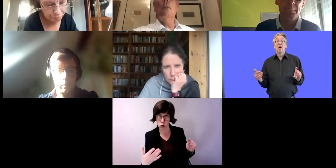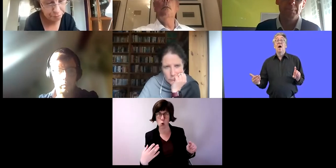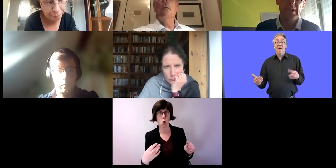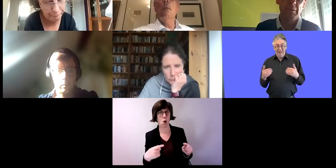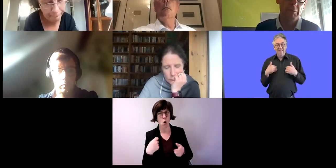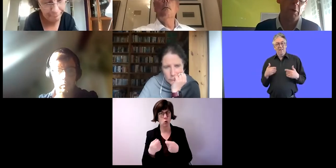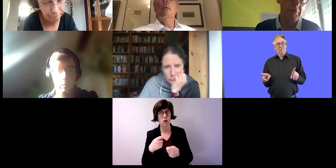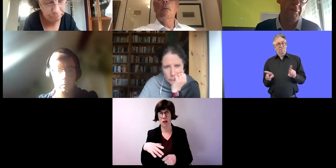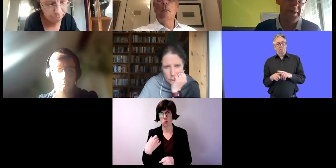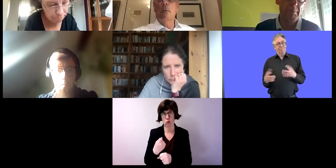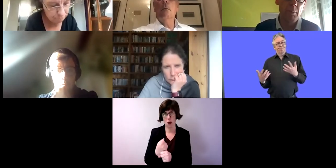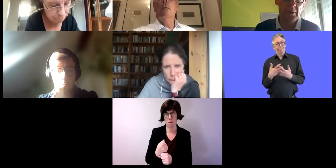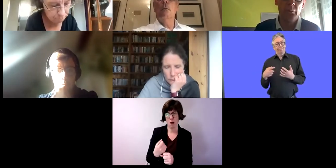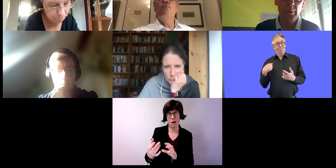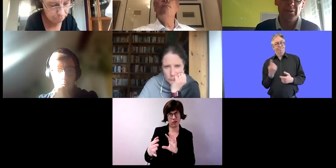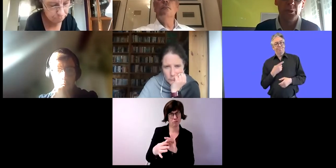-Unternehmen zusammenarbeiten.